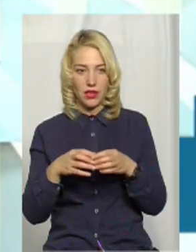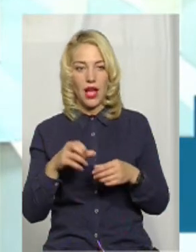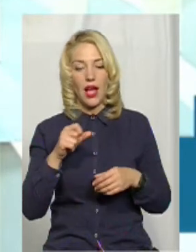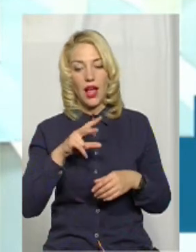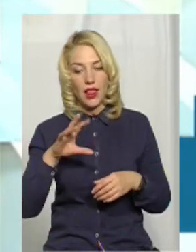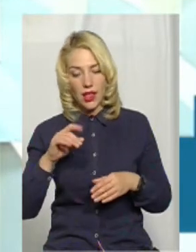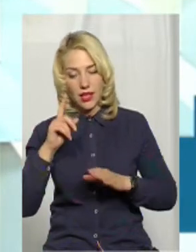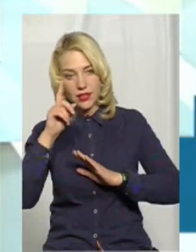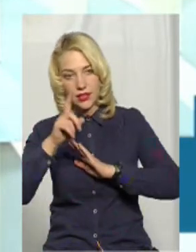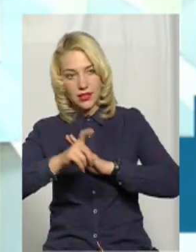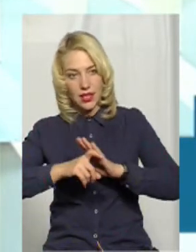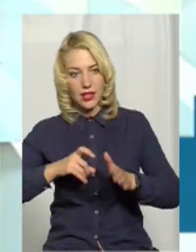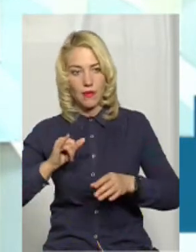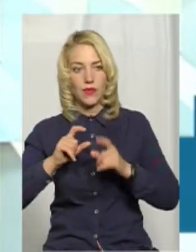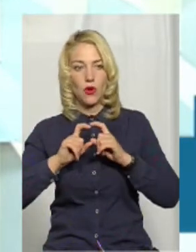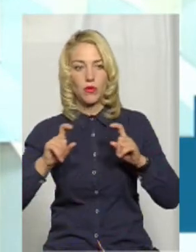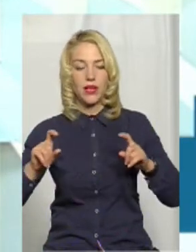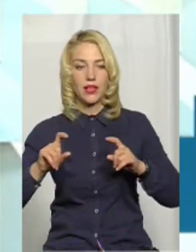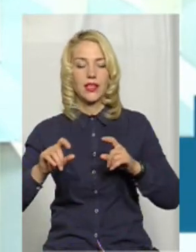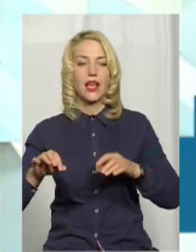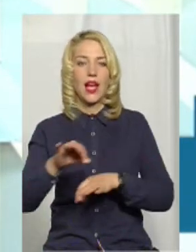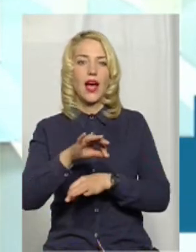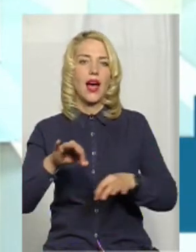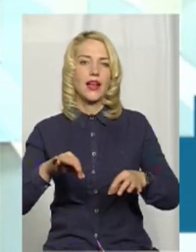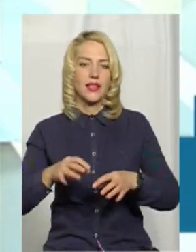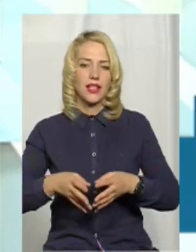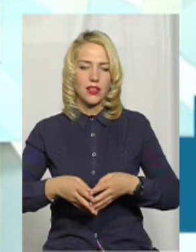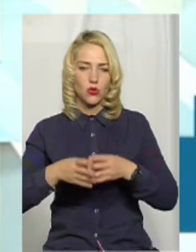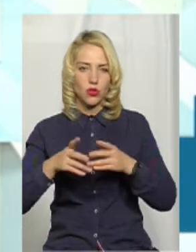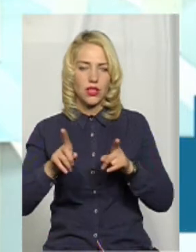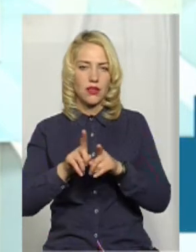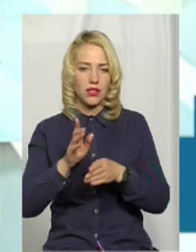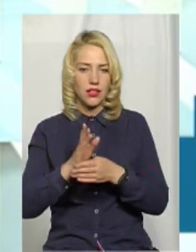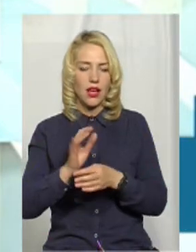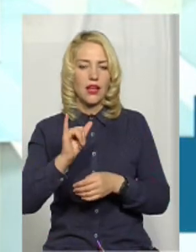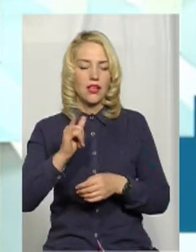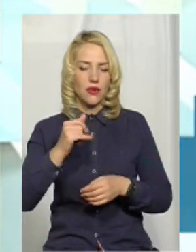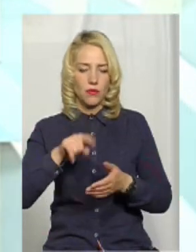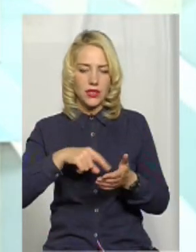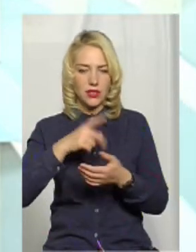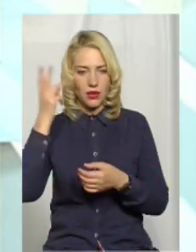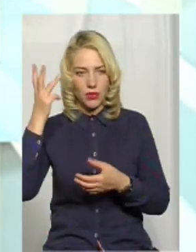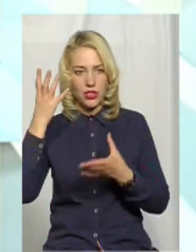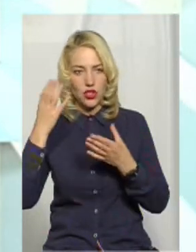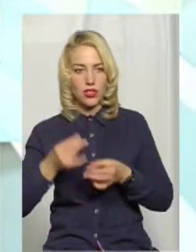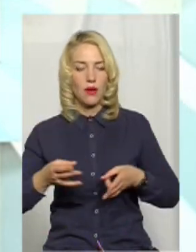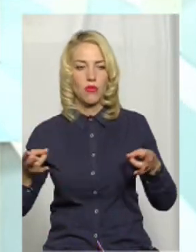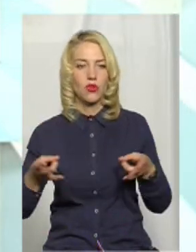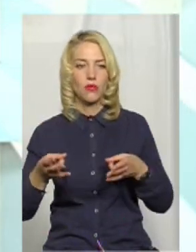Але дізнаємося, і об'єкти архітектури є. І в місті Хмельницькому теж, на жаль, потребують ще